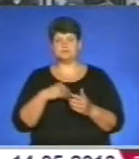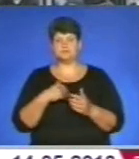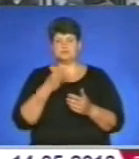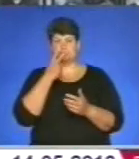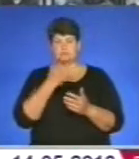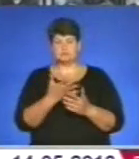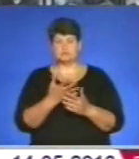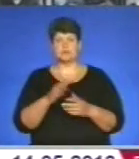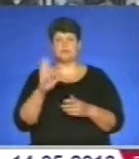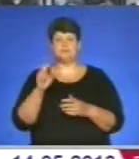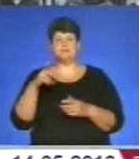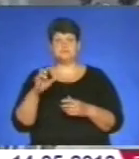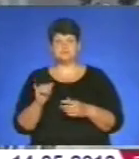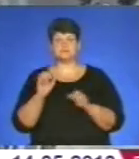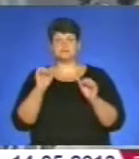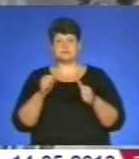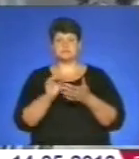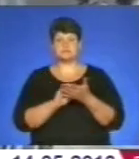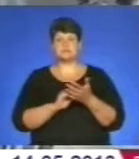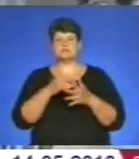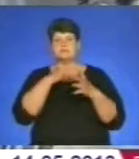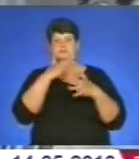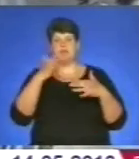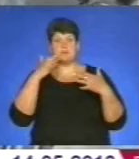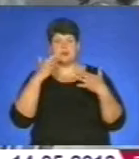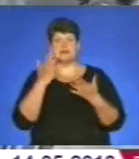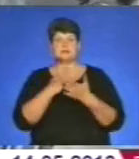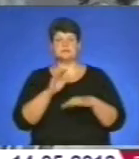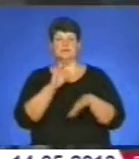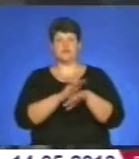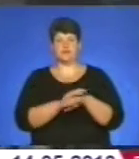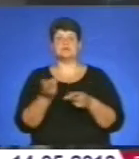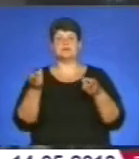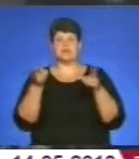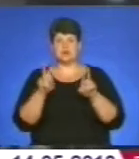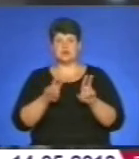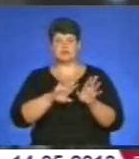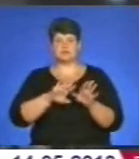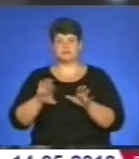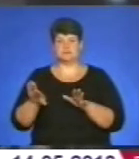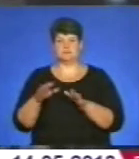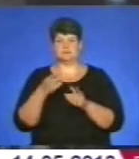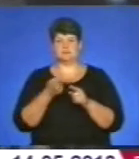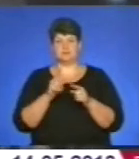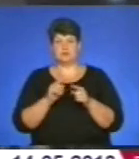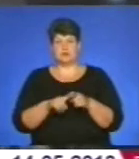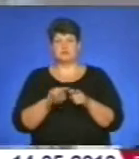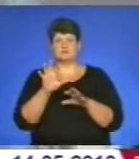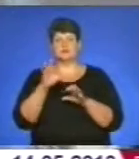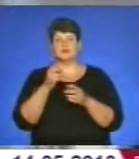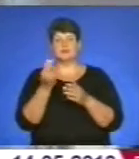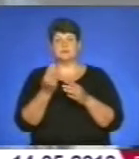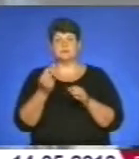Бурму можна писати багато, але завжди буде чимало фактів, які залишаться поза кадром. Фотохудожник, який першим в